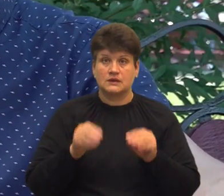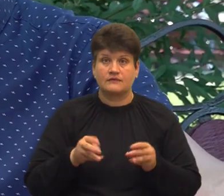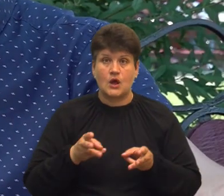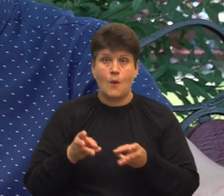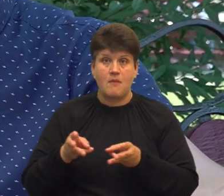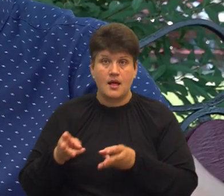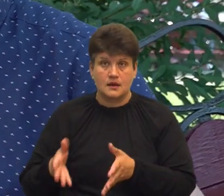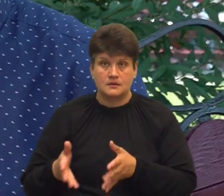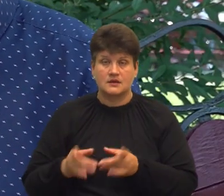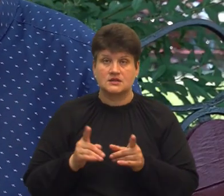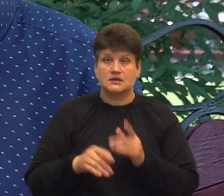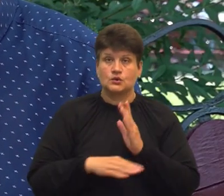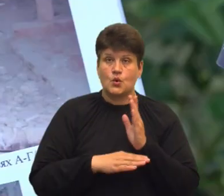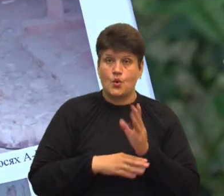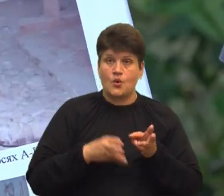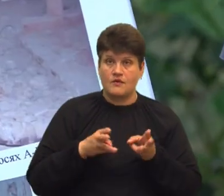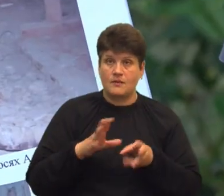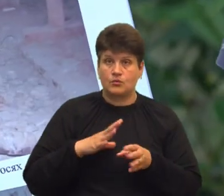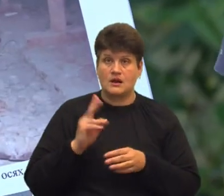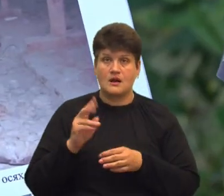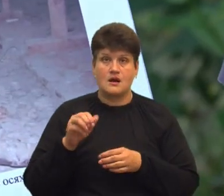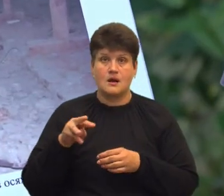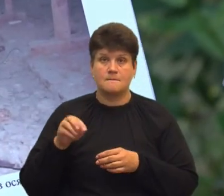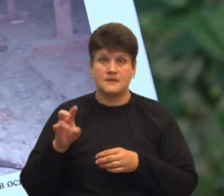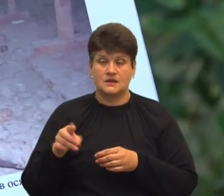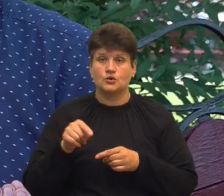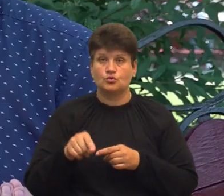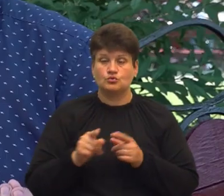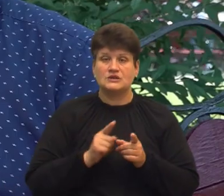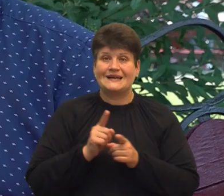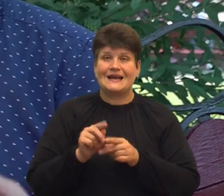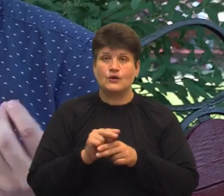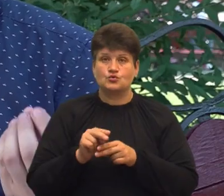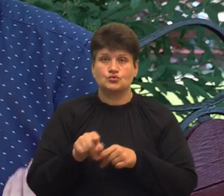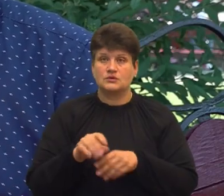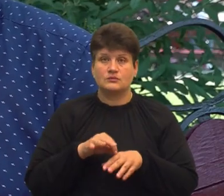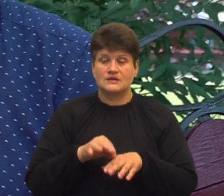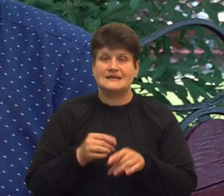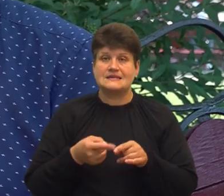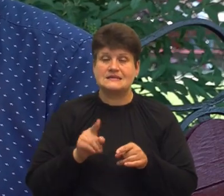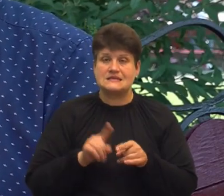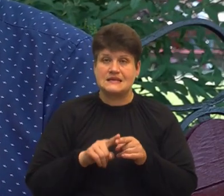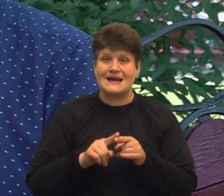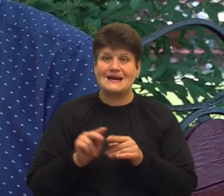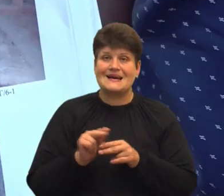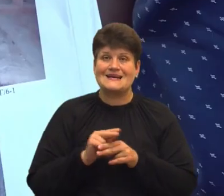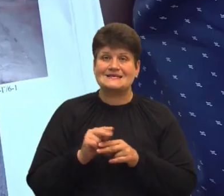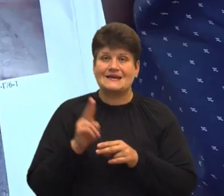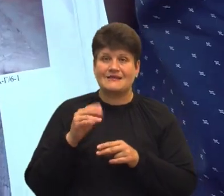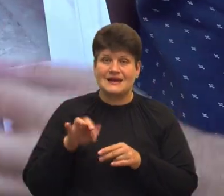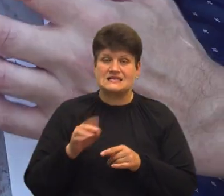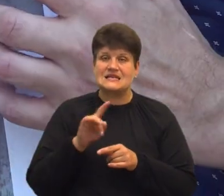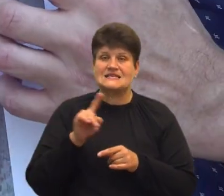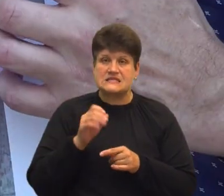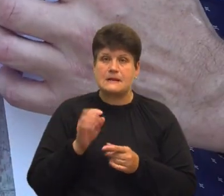а тільки палити дровами, так як були каміни Тому реконструкції тут не відбувається, це робиться реставрація з пристосуванням При